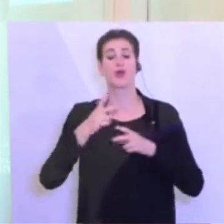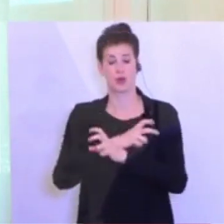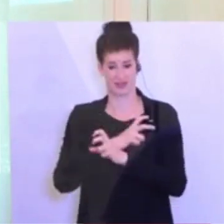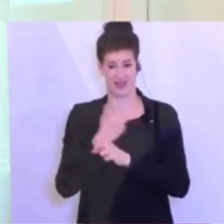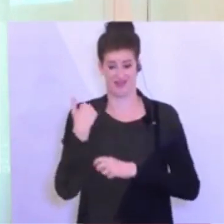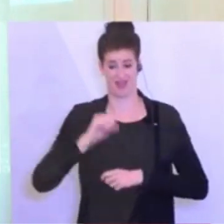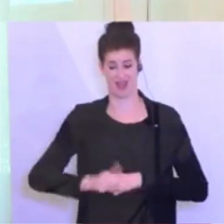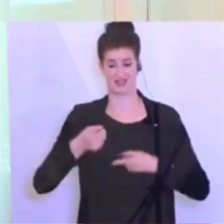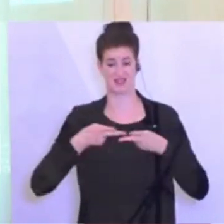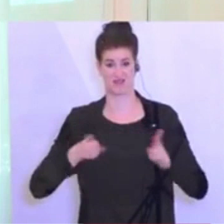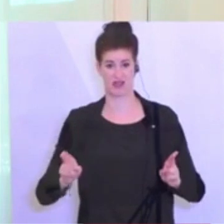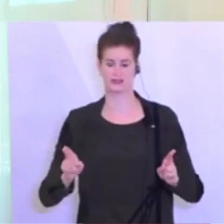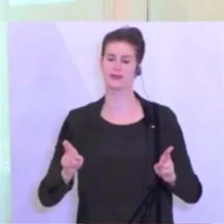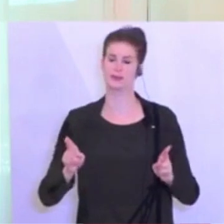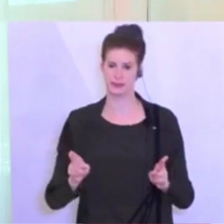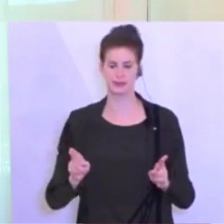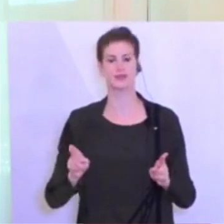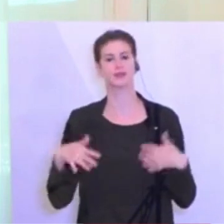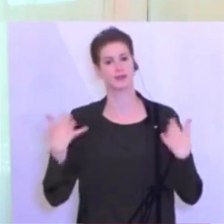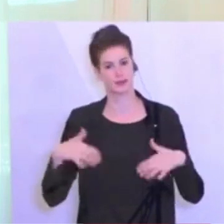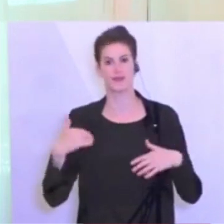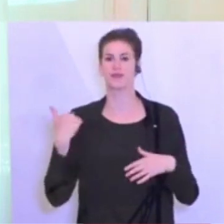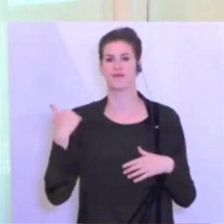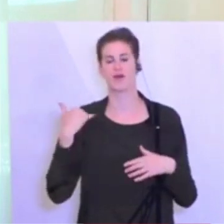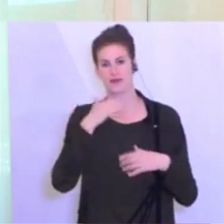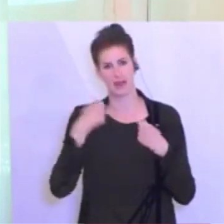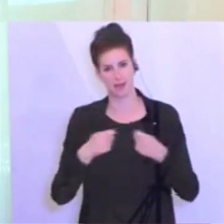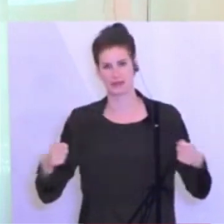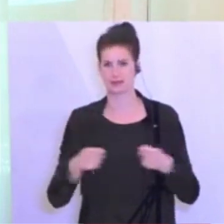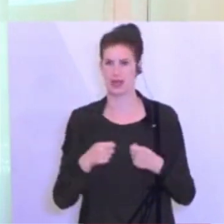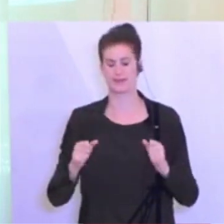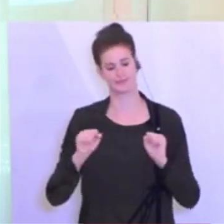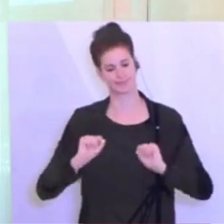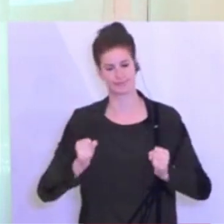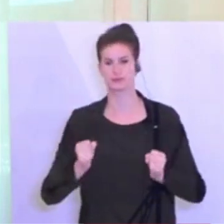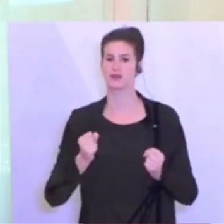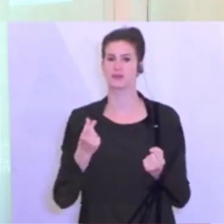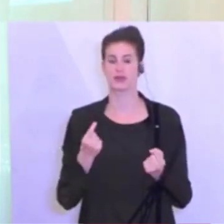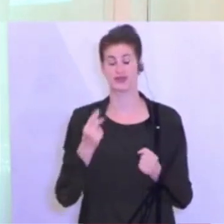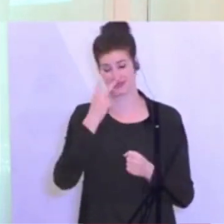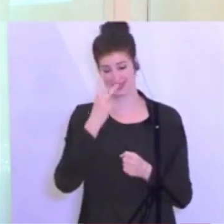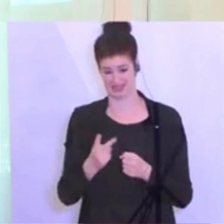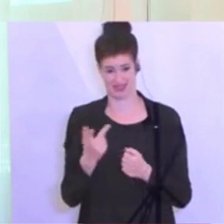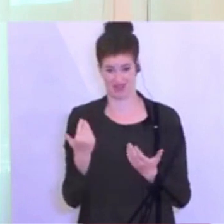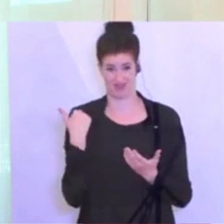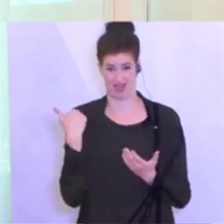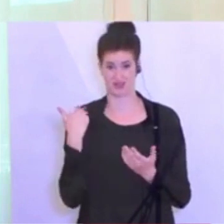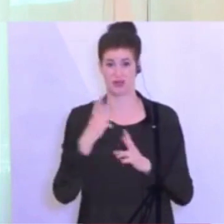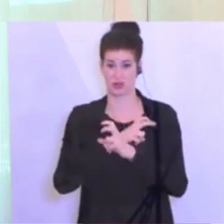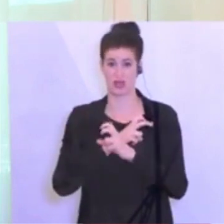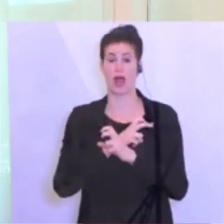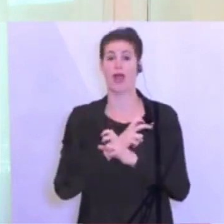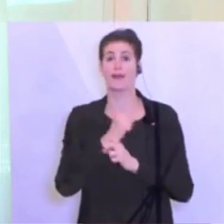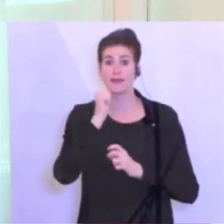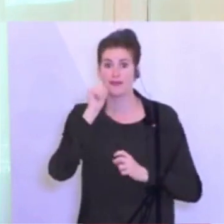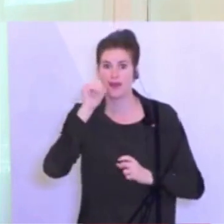wissen, sehr offensiv Mitte März gesetzt, in einer Phase, wo wir dramatische Steigerungsraten pro Tag